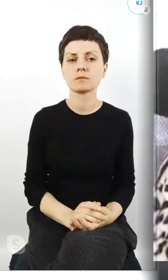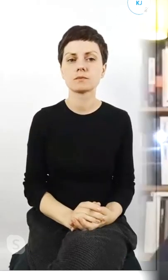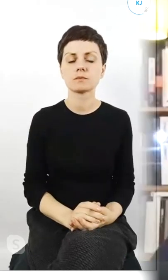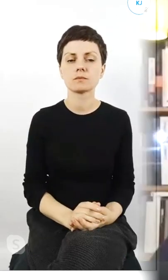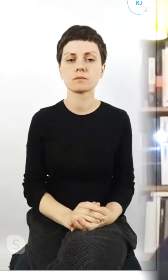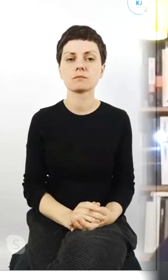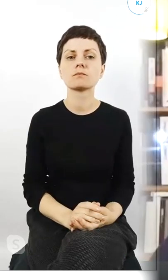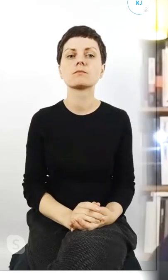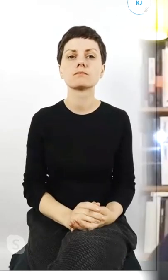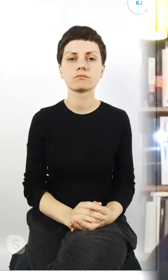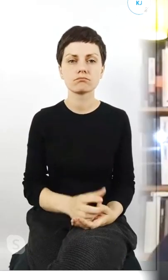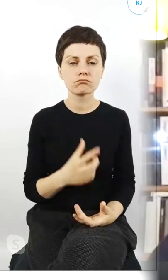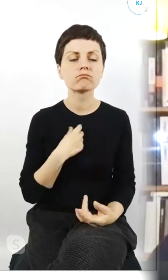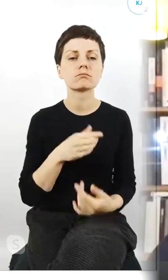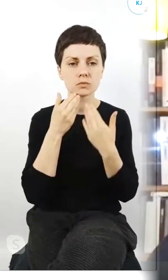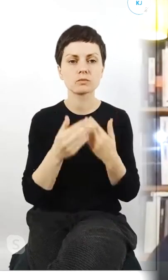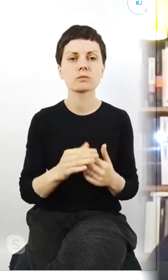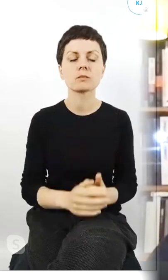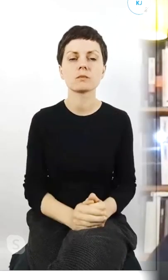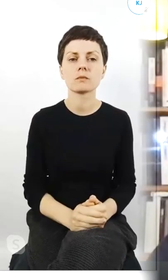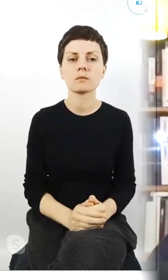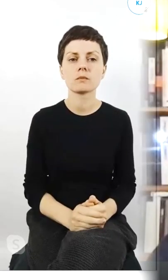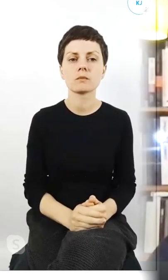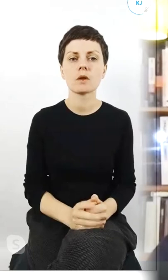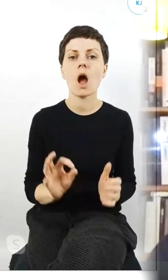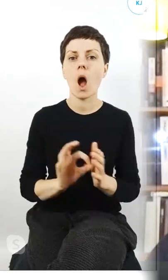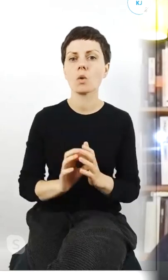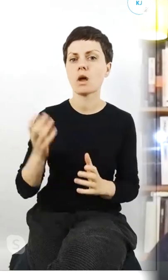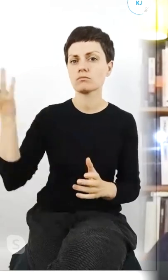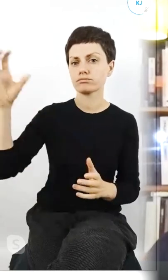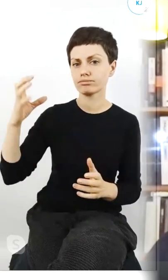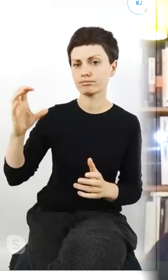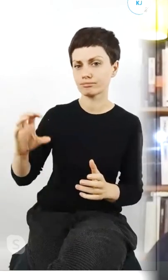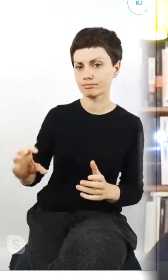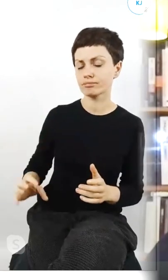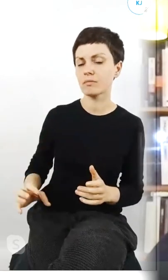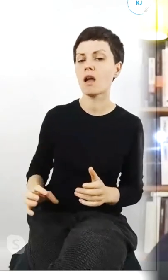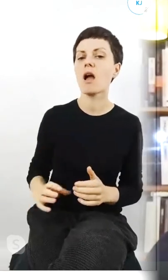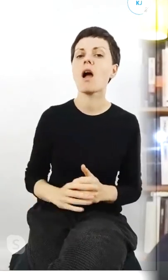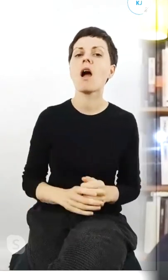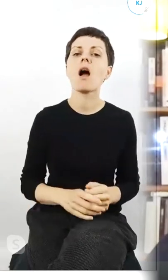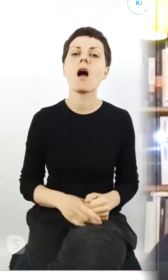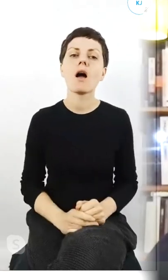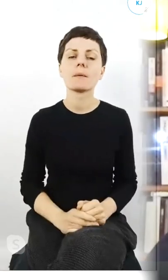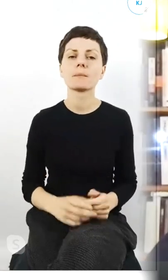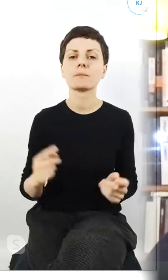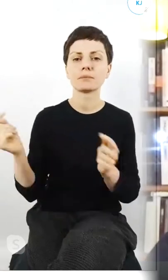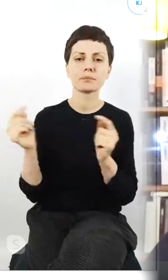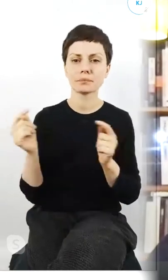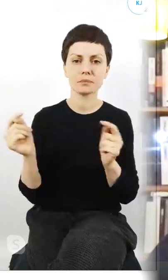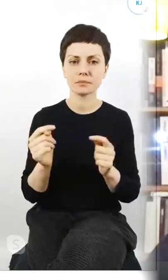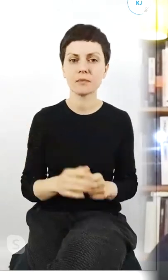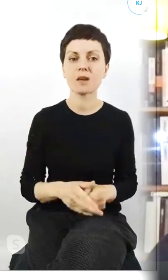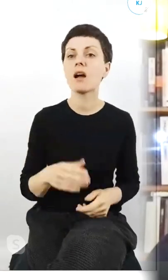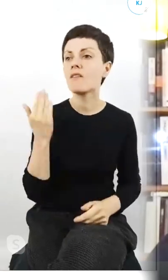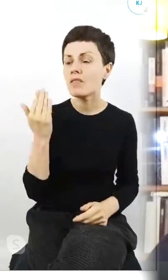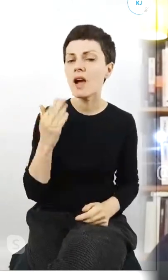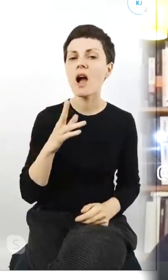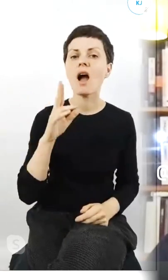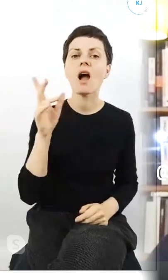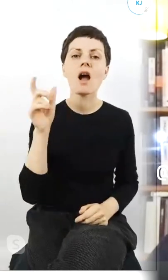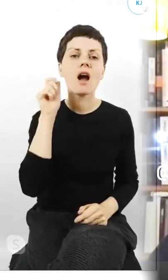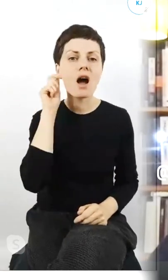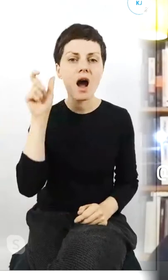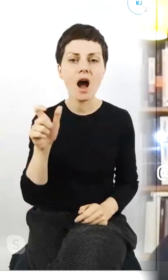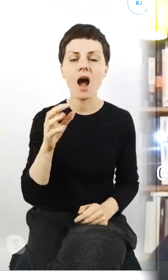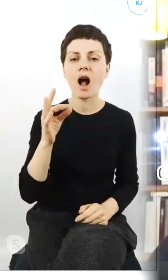Dzięki. No tutaj się widzowie rozkręcają, Białystok się włączył do dyskusji, witaj Katarzynowi. Pytanie jest,